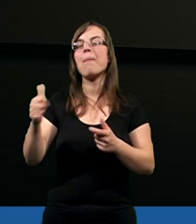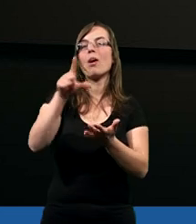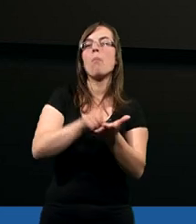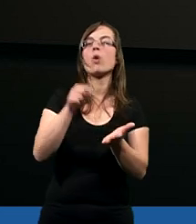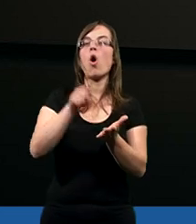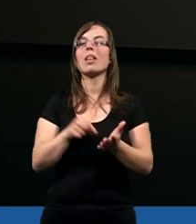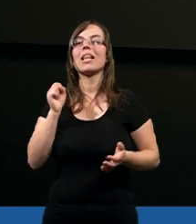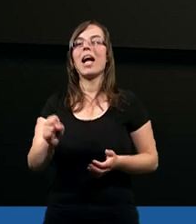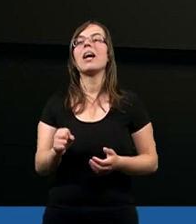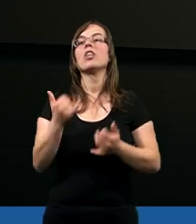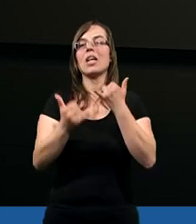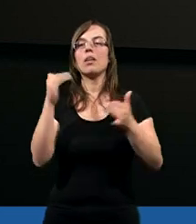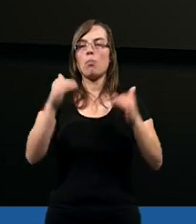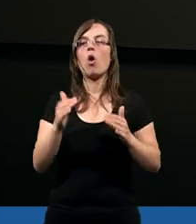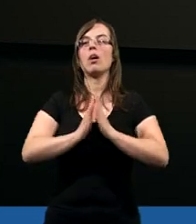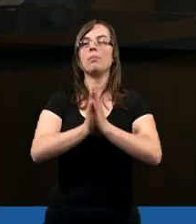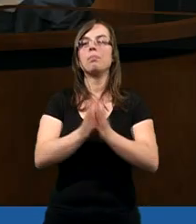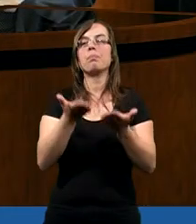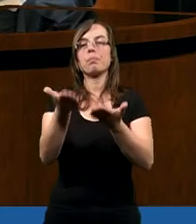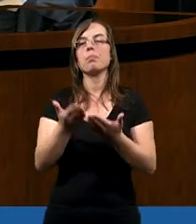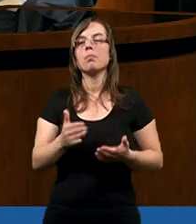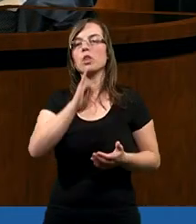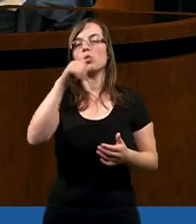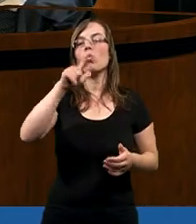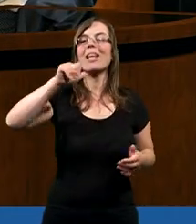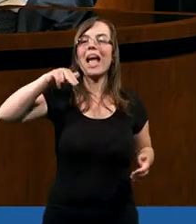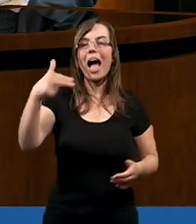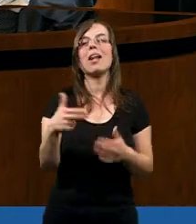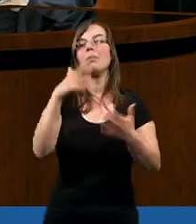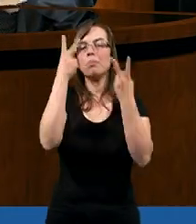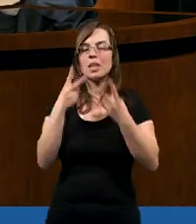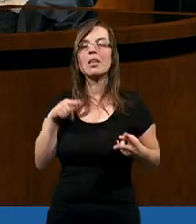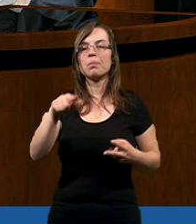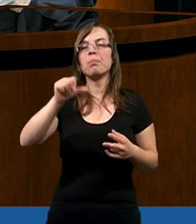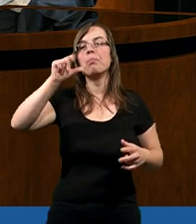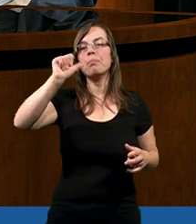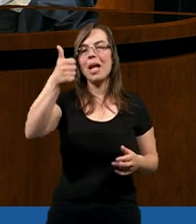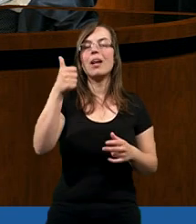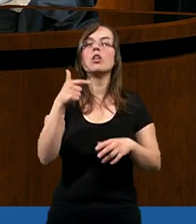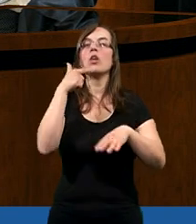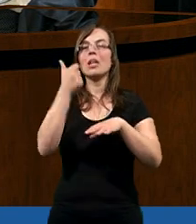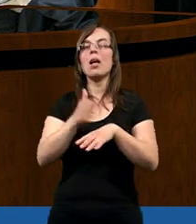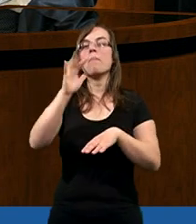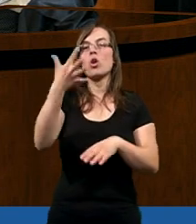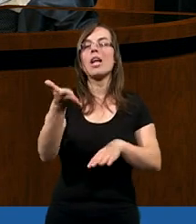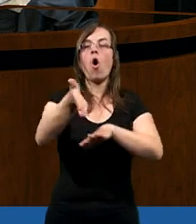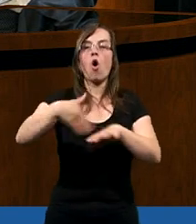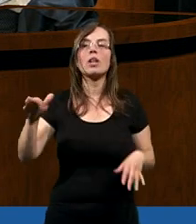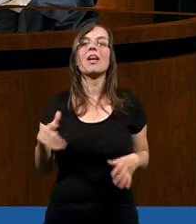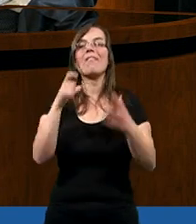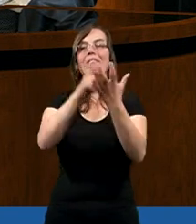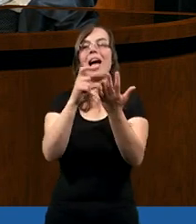samego Piotra. Jeśli mogę prosić, Julian, o przeczytanie z pierwszego listu z piątego